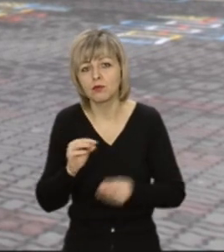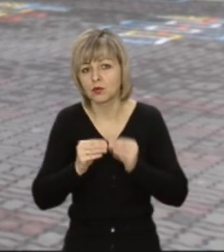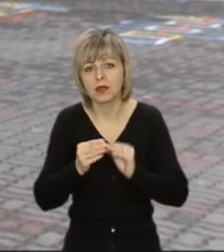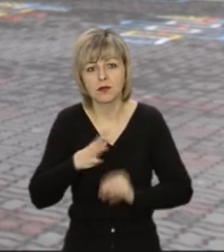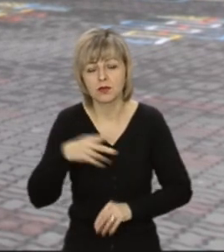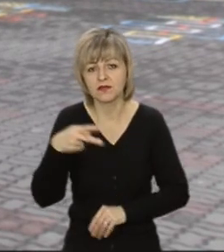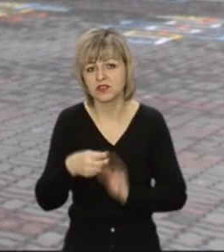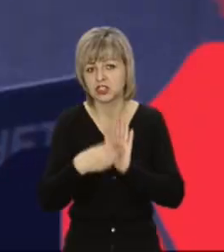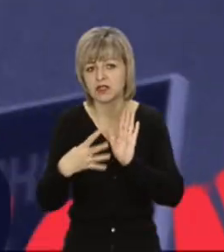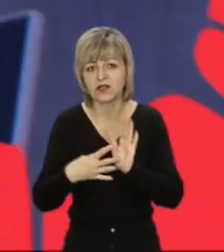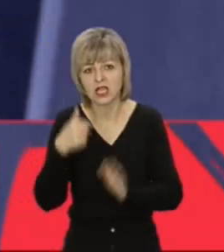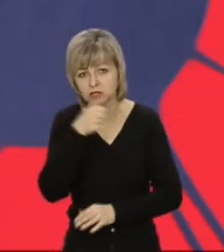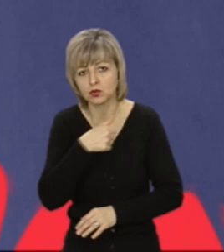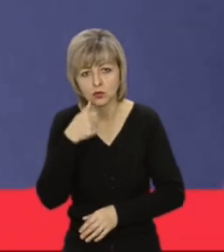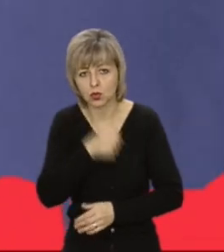2019 рік.